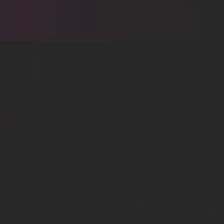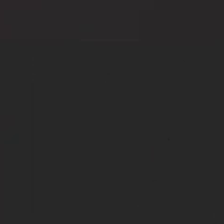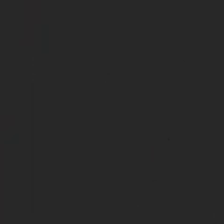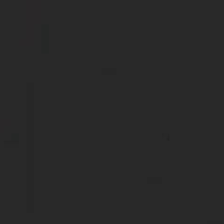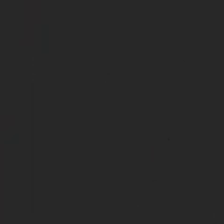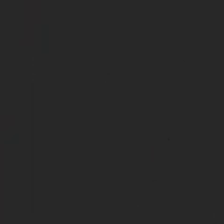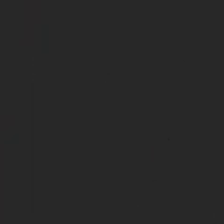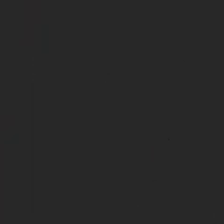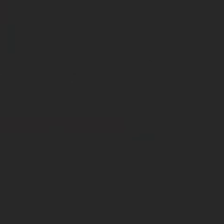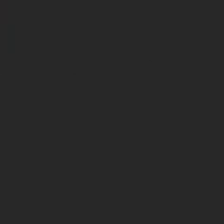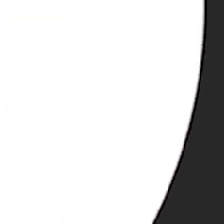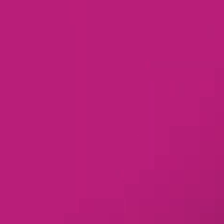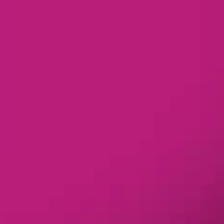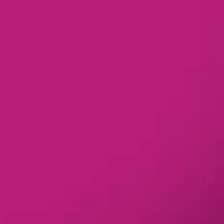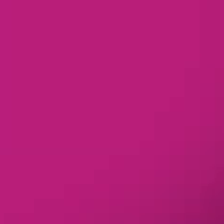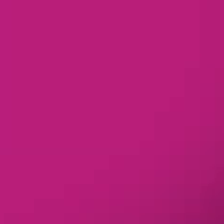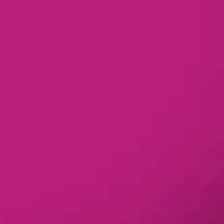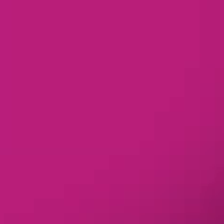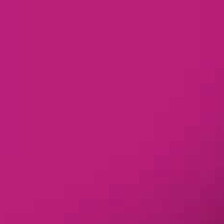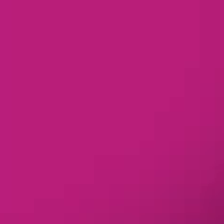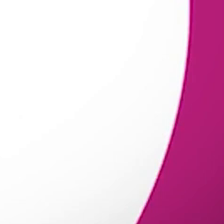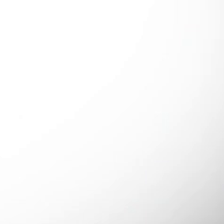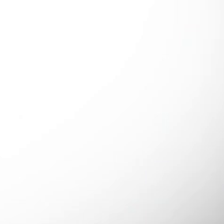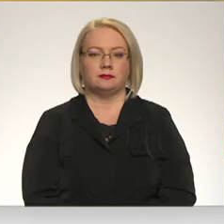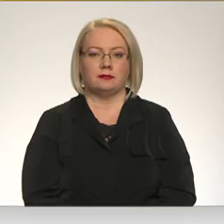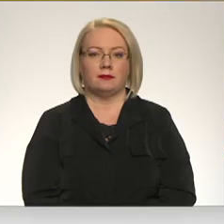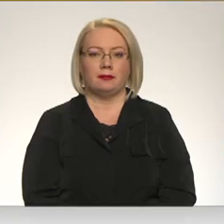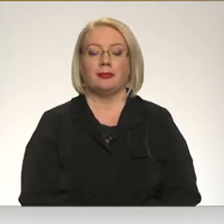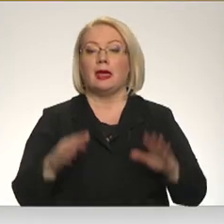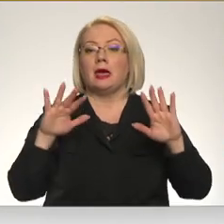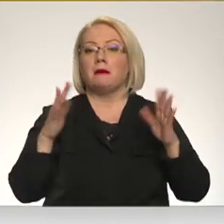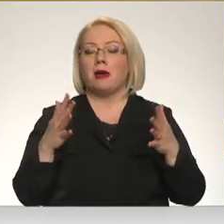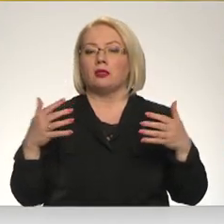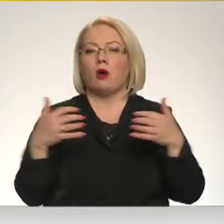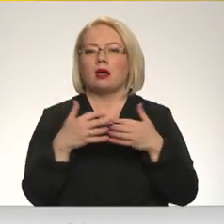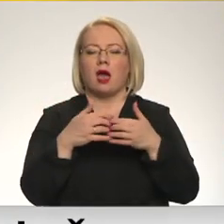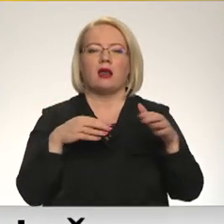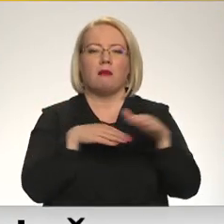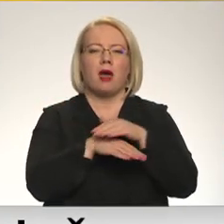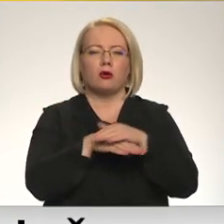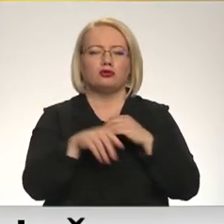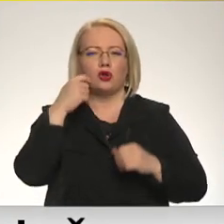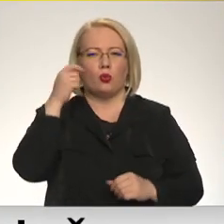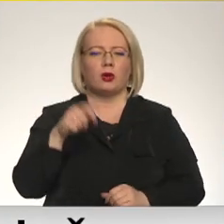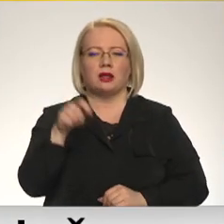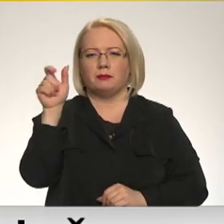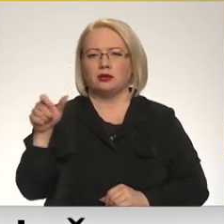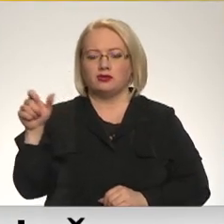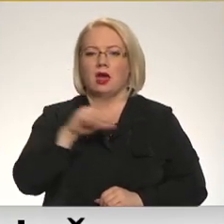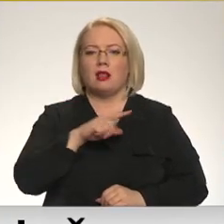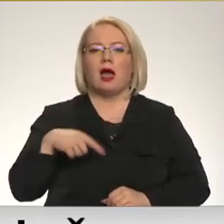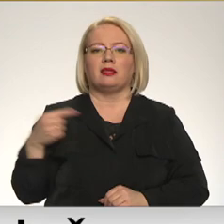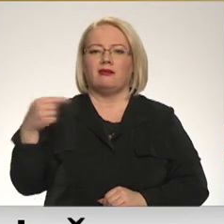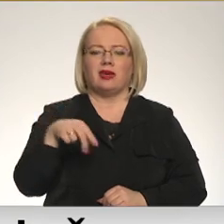Re! Viss ēters ir te! Bet no kara vēgošie Ukrainas pilsoņi Latvijā nokļūs ne